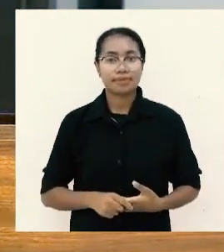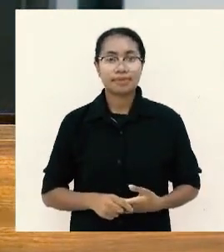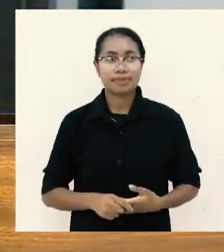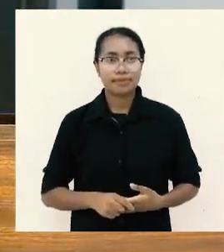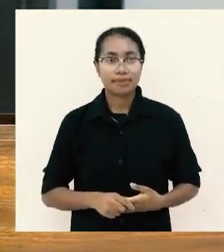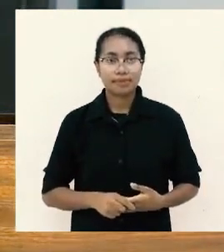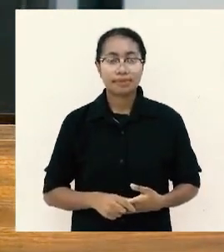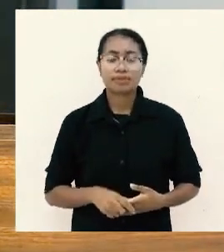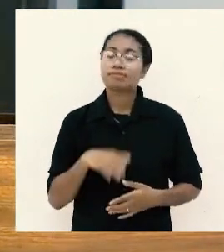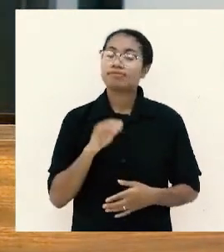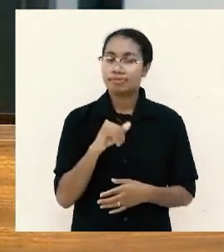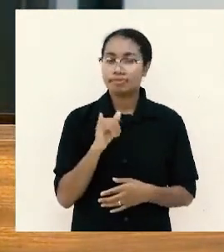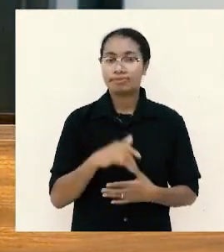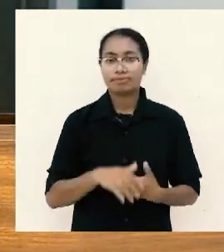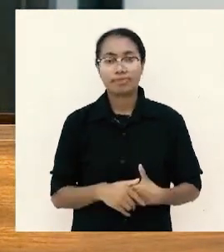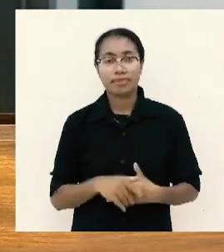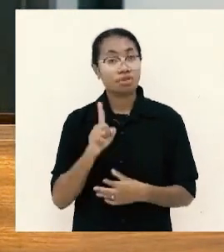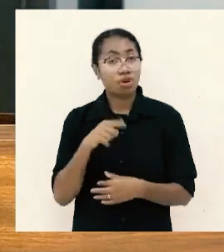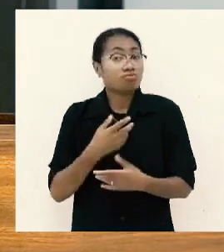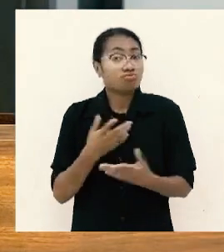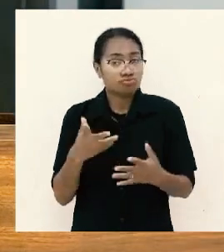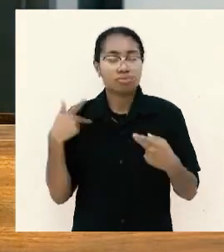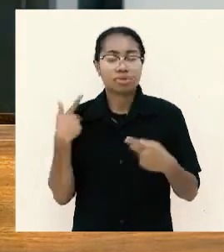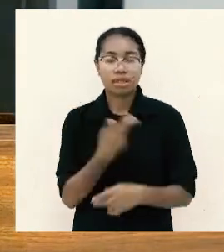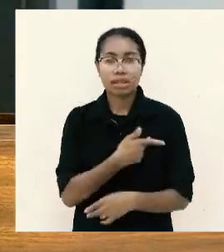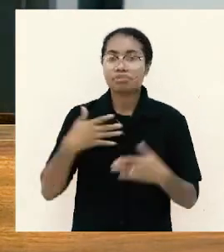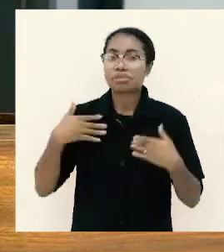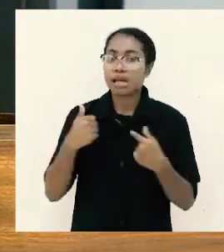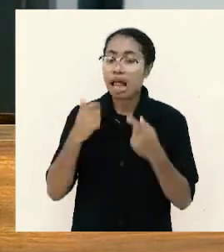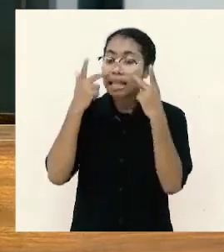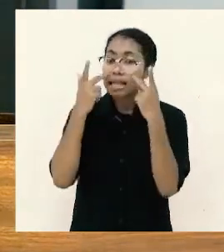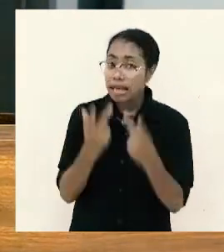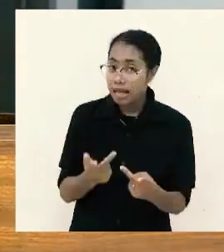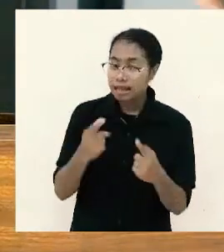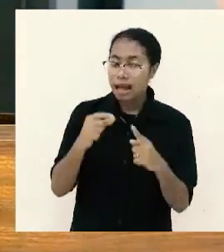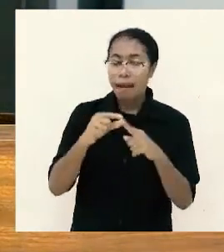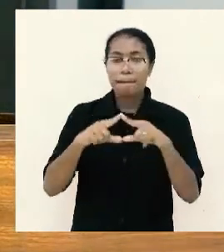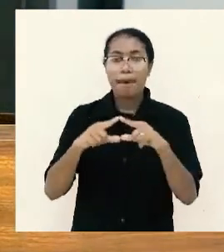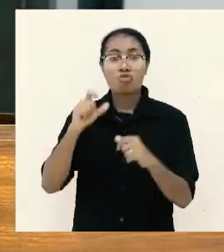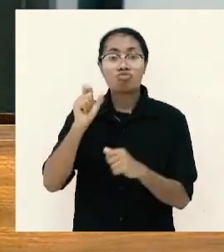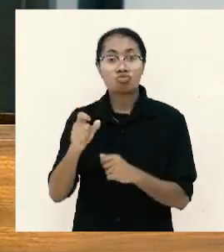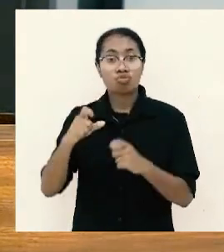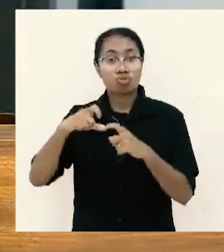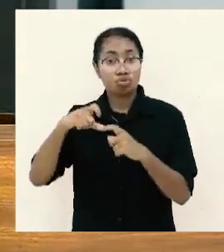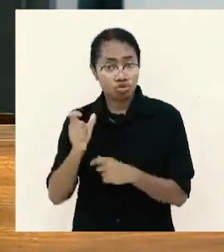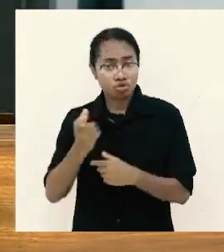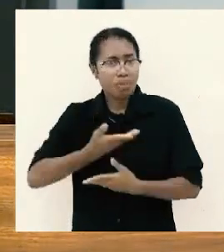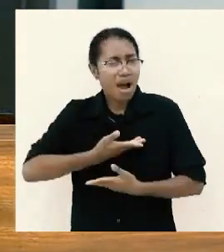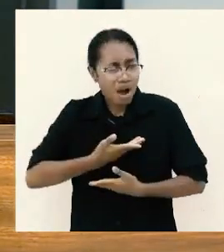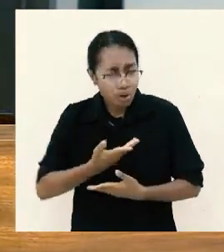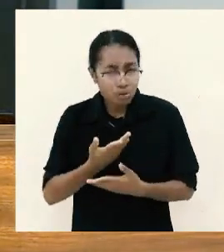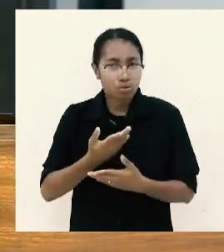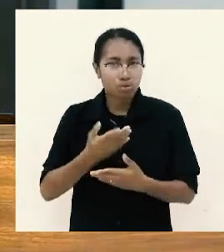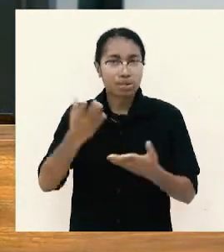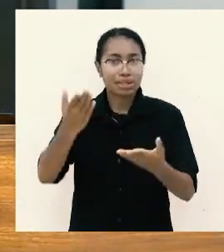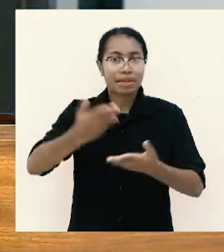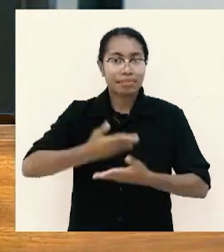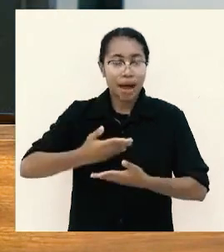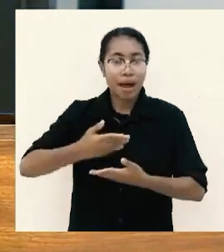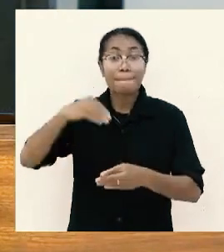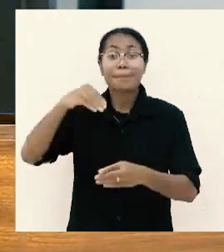nah kalau begitu kita bisa melihat paulus itu memang mau menerima rendah hati menerima persembahan